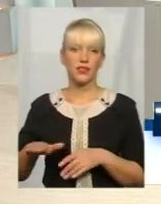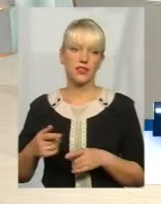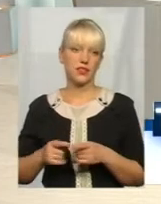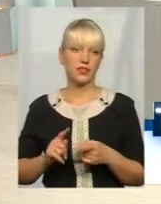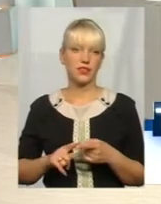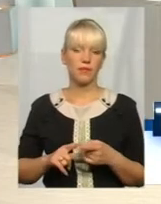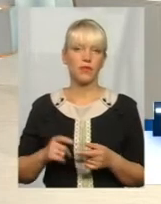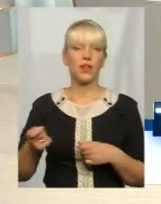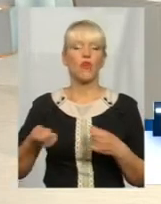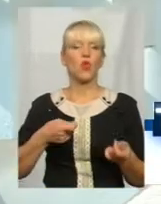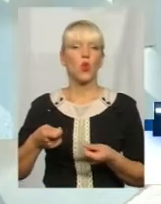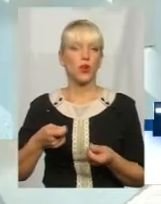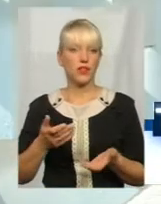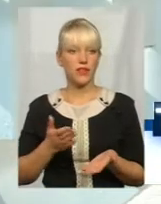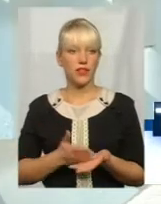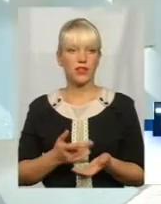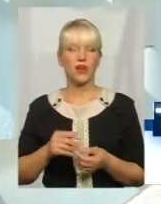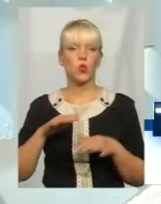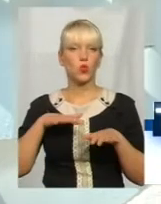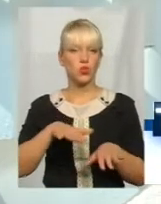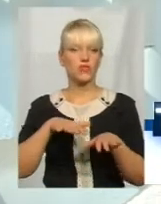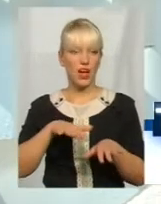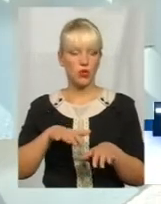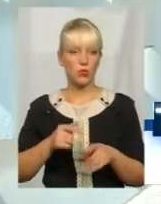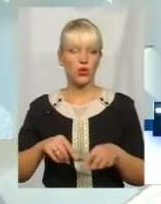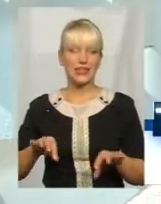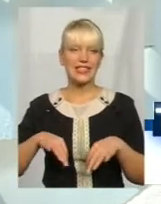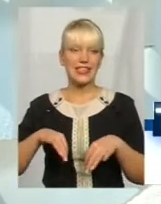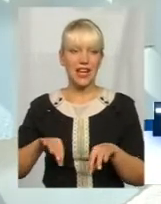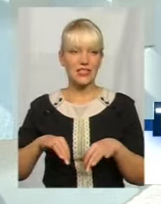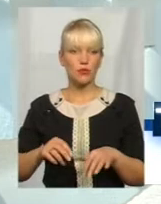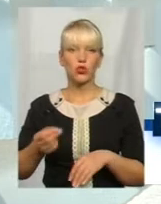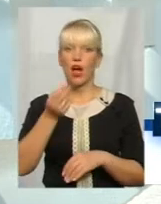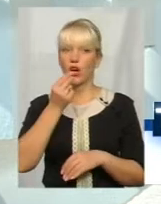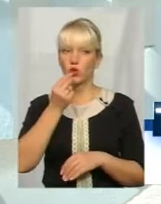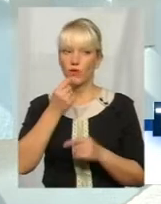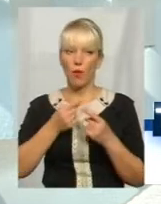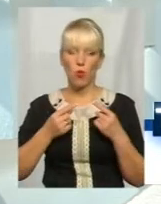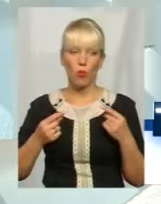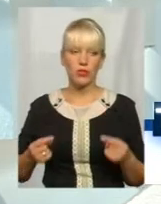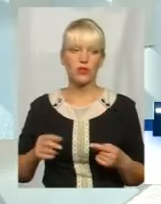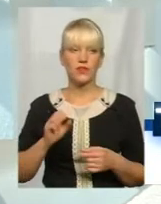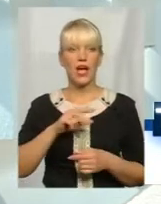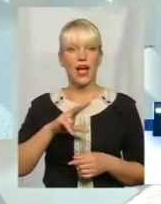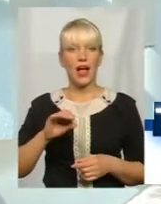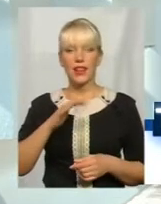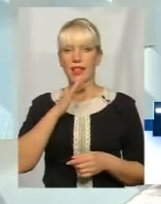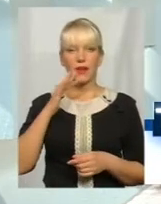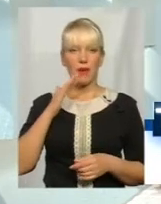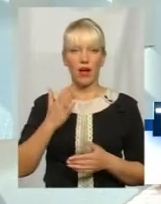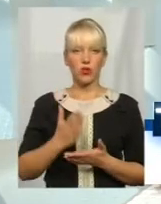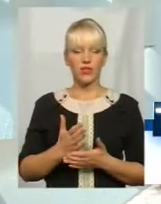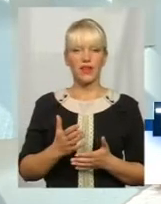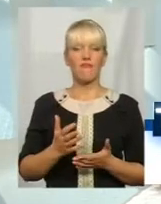в торгівлі, наприклад, в швейному виробництві, транспорт, харчова промисловість. Але небагато вакансій,